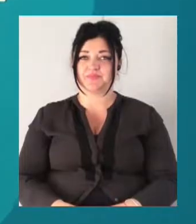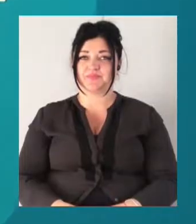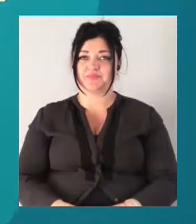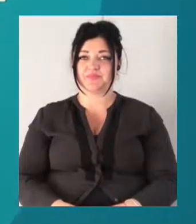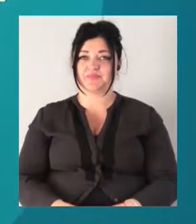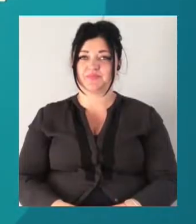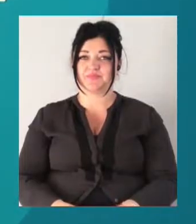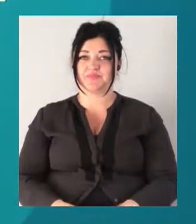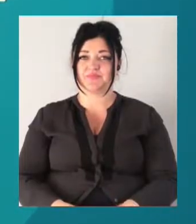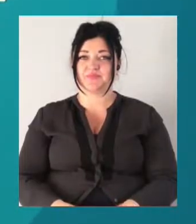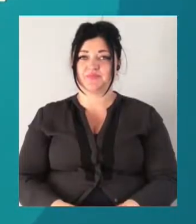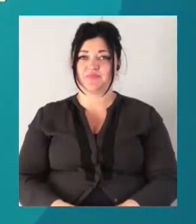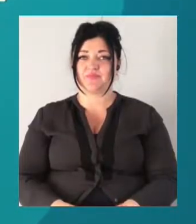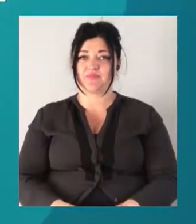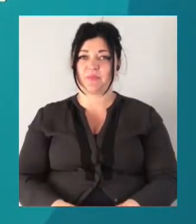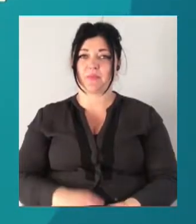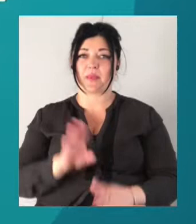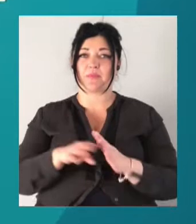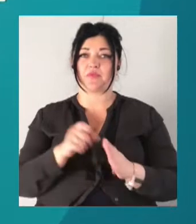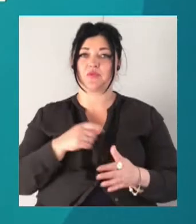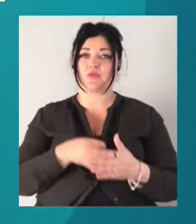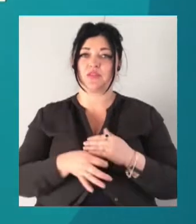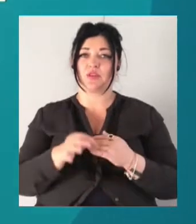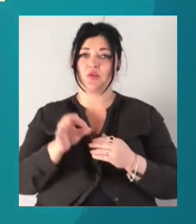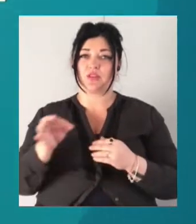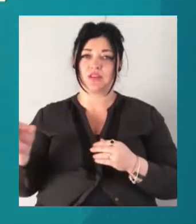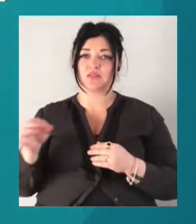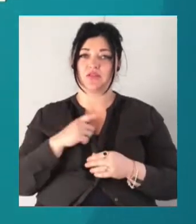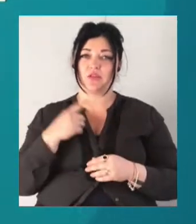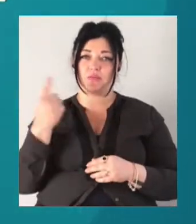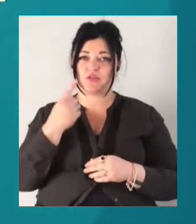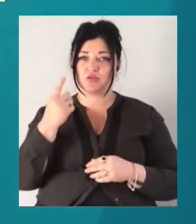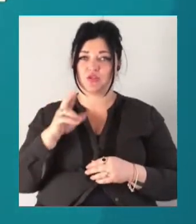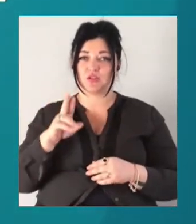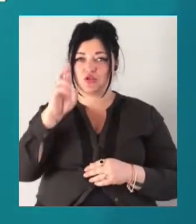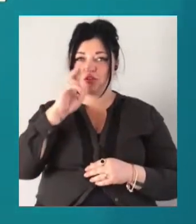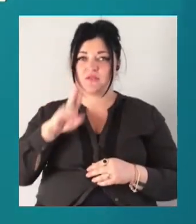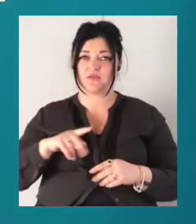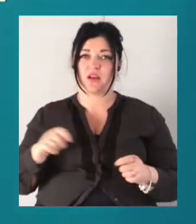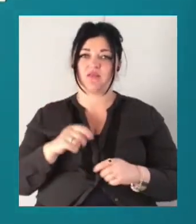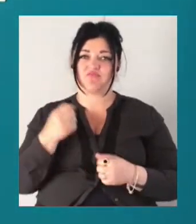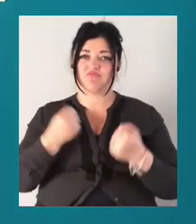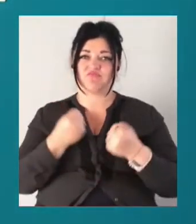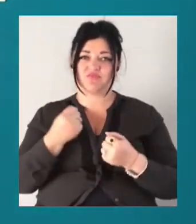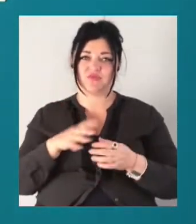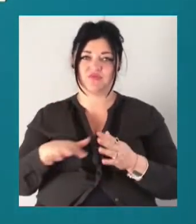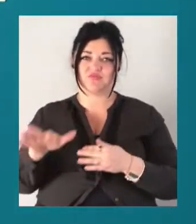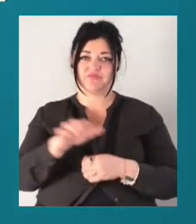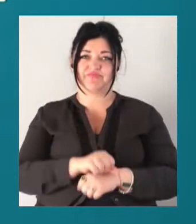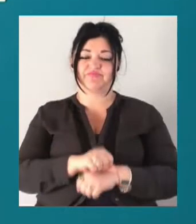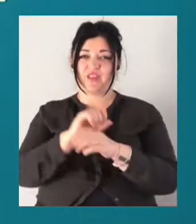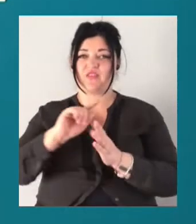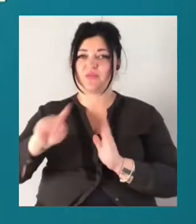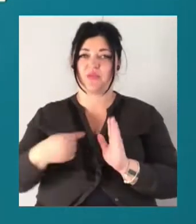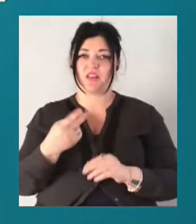Під Одеською обласною державну адміністрацію мітингували автоперевізники. Вимагали для себе послаблення карантину,